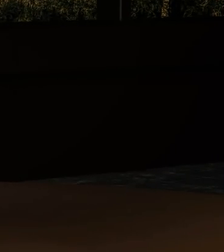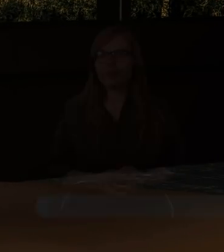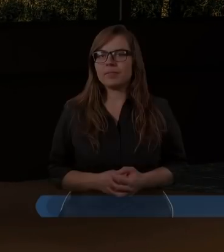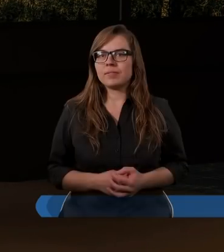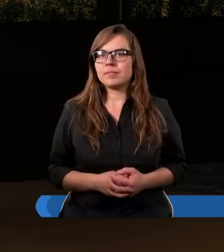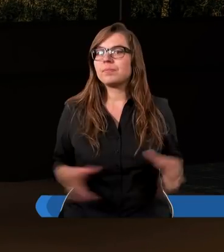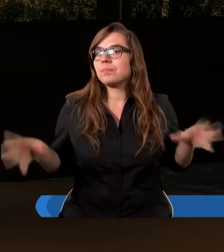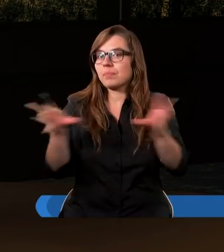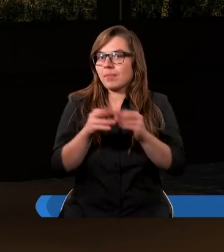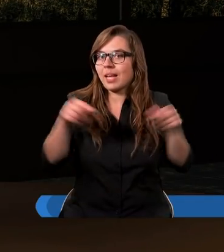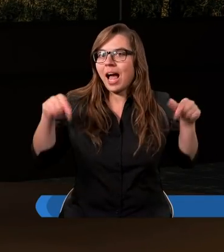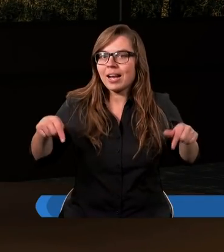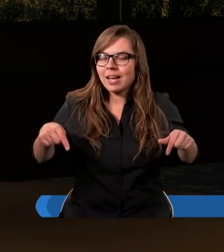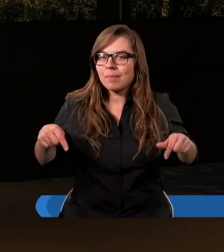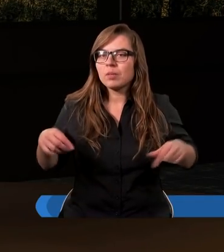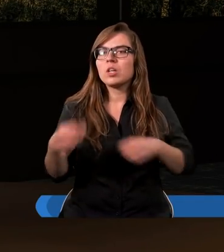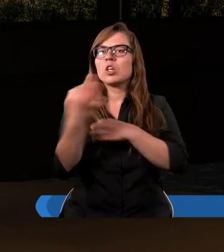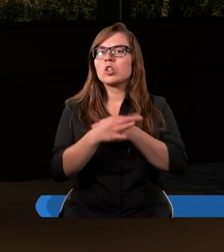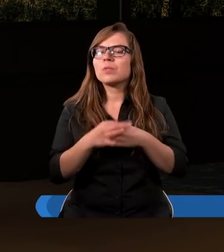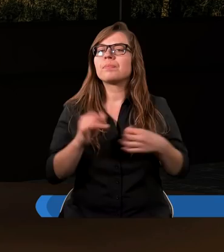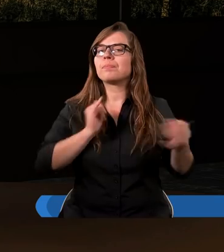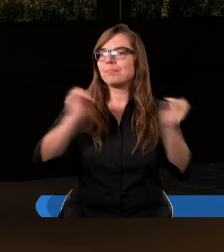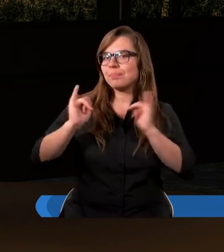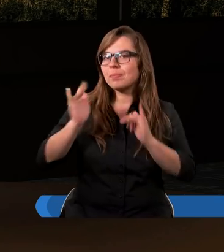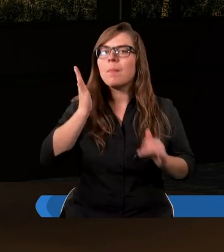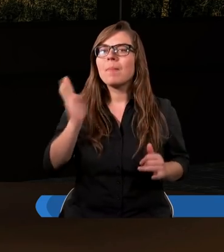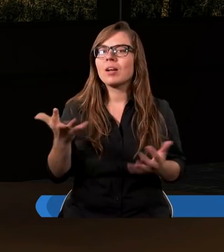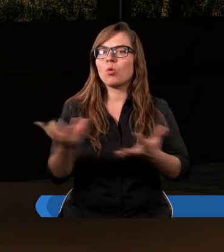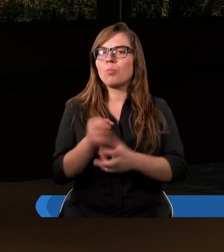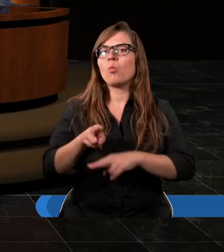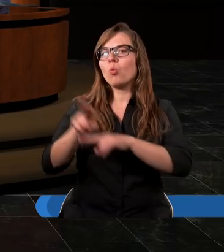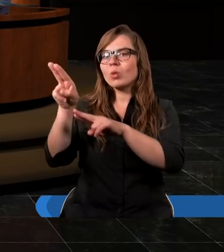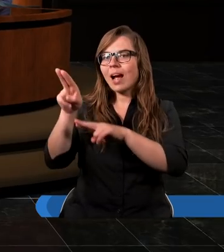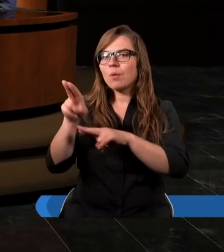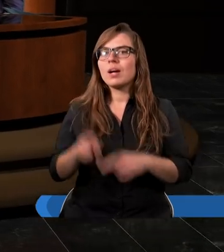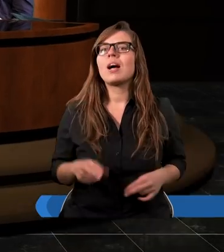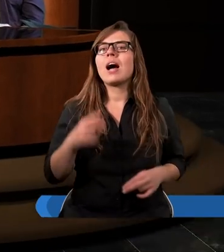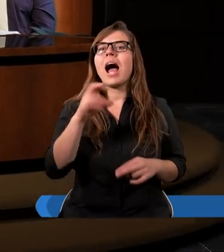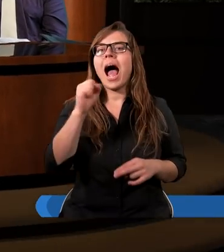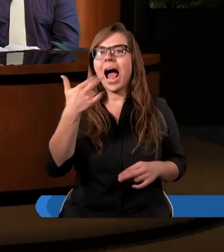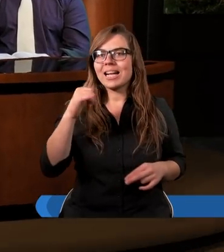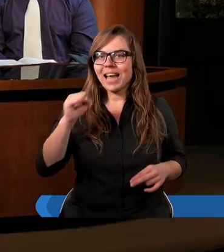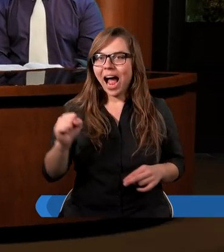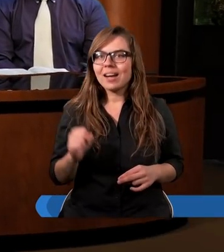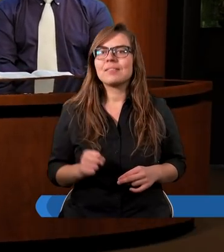Razem ze mną w studium tym biorą udział Ania,